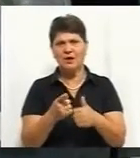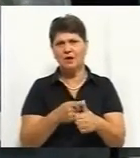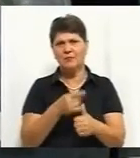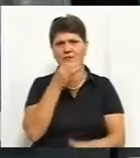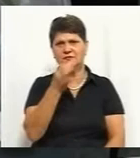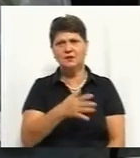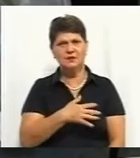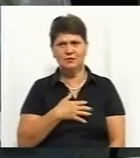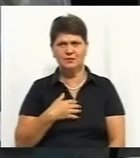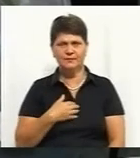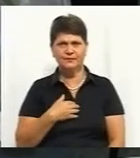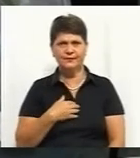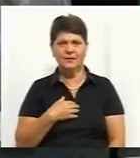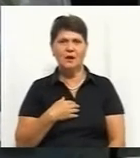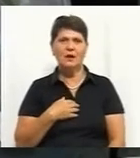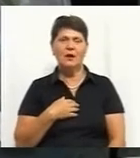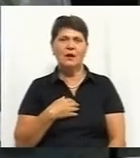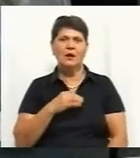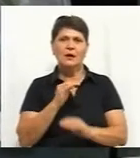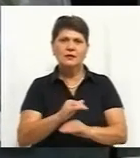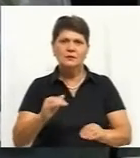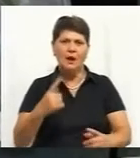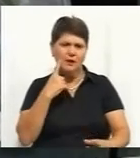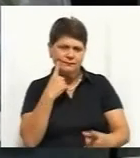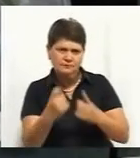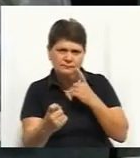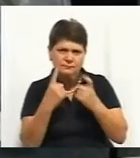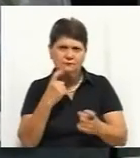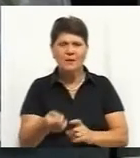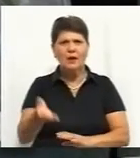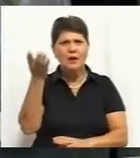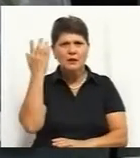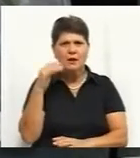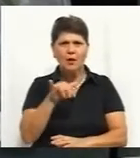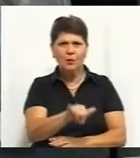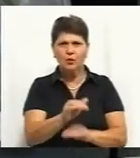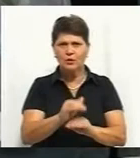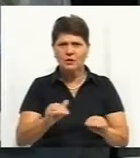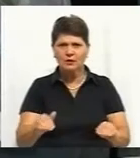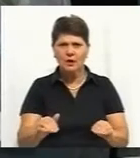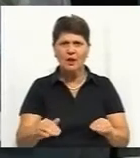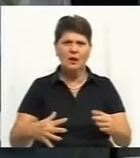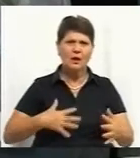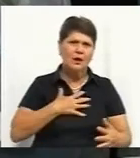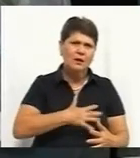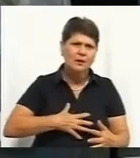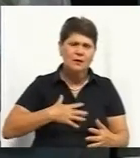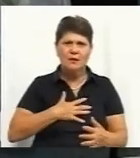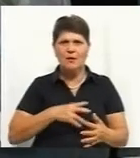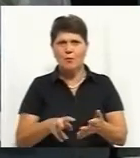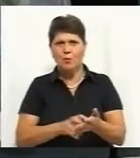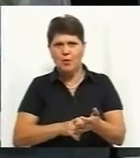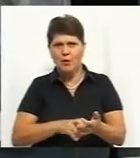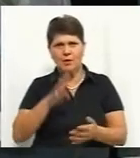обзивав їх. У дітей раніше стрес був. Вони боялися його. Навіть у лікарні лежали.